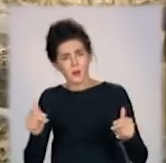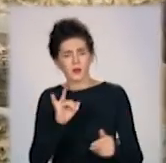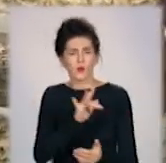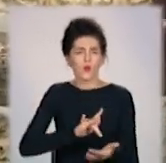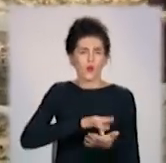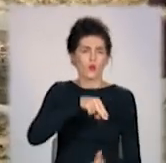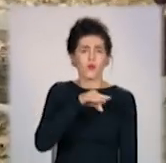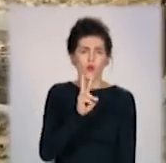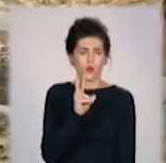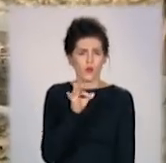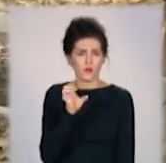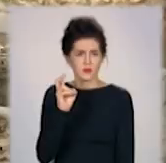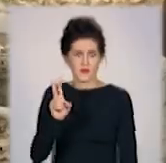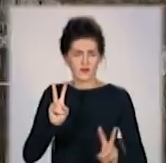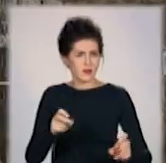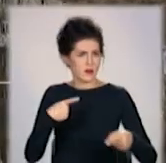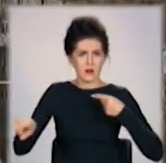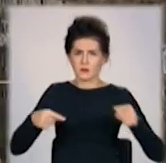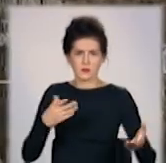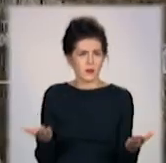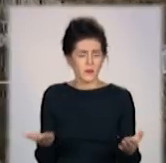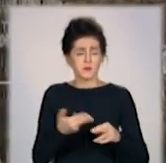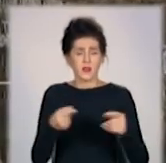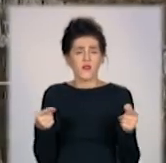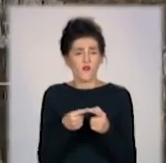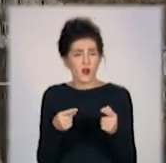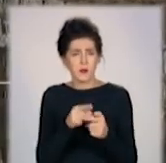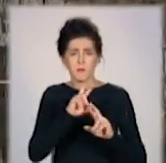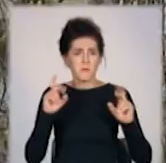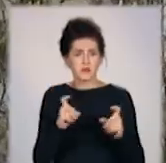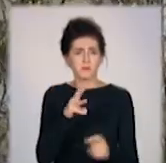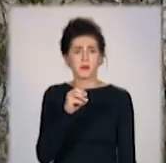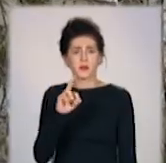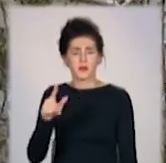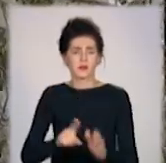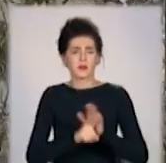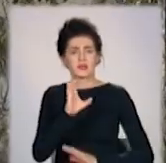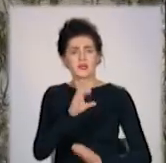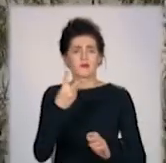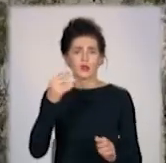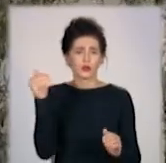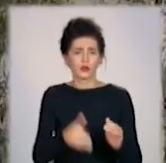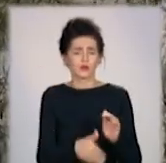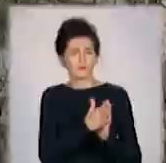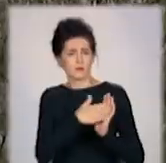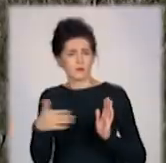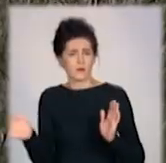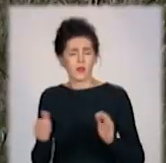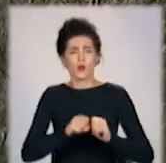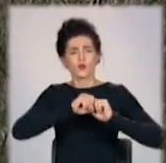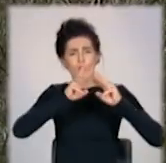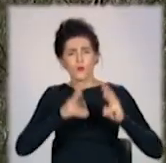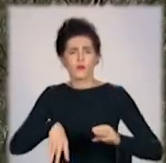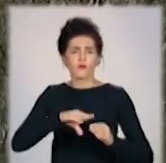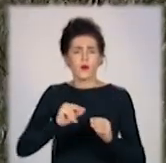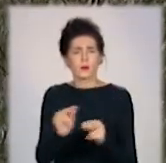очевидна. Тому завишена дуже сильна ціна. Оренда квартири без меблів у Покровську від двох тисяч гривень, кажуть містяни. Облаштована та